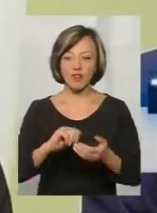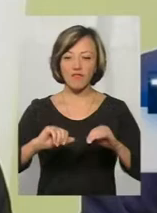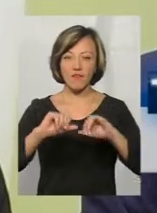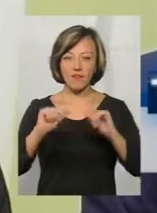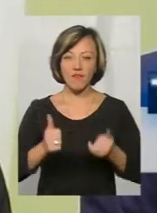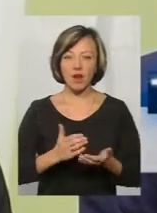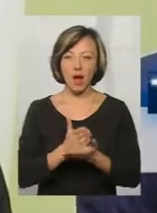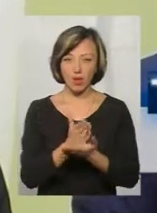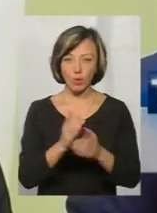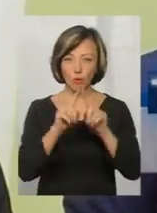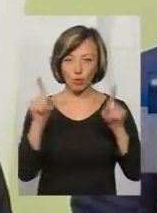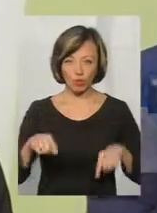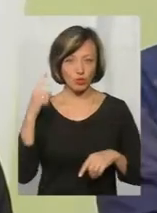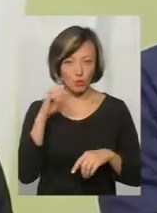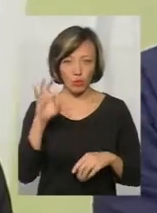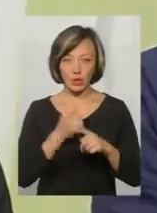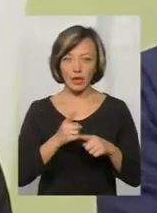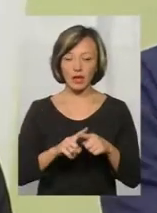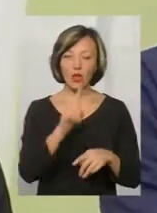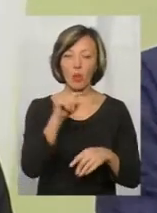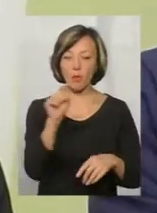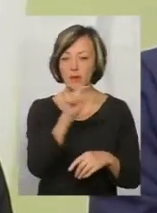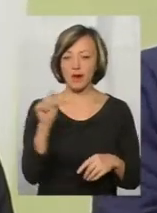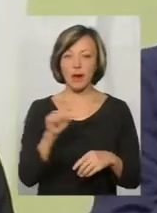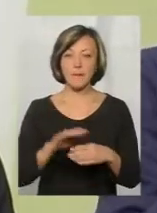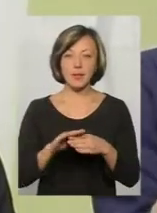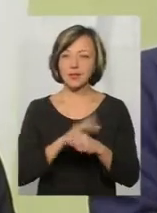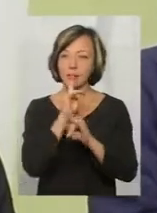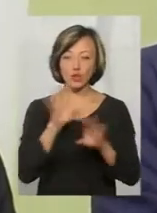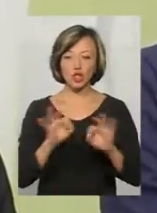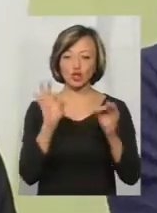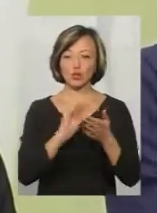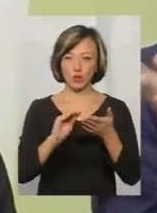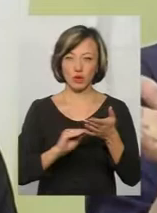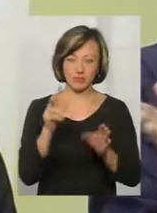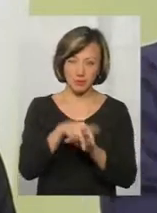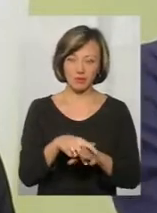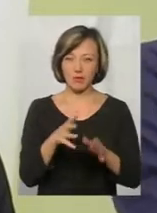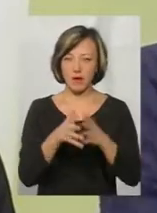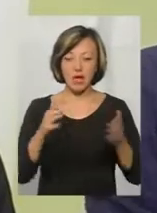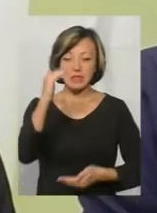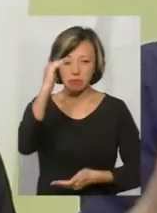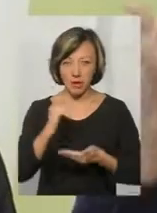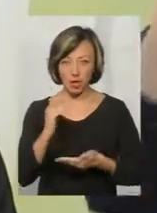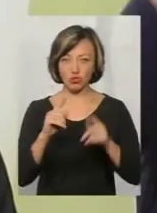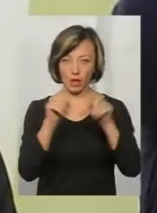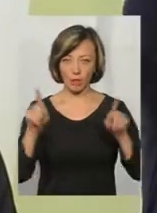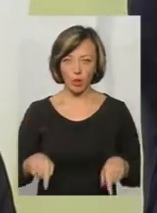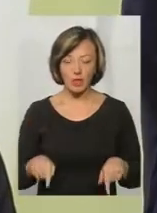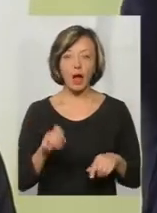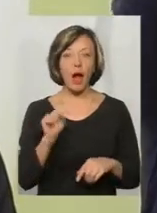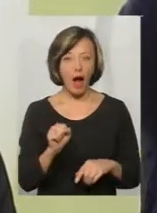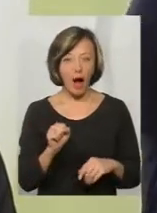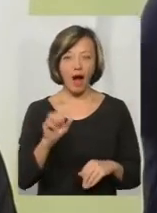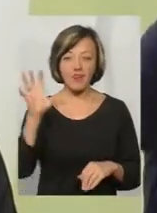бюлетеня. Чули про таке? Де були тільки номери і прізвища. Не буде нічого навантаження. Тобто зменшити бюлетень, а